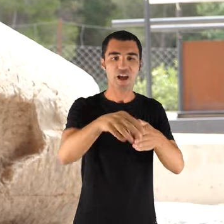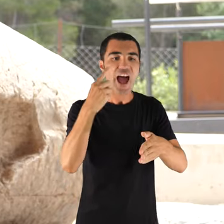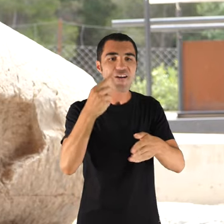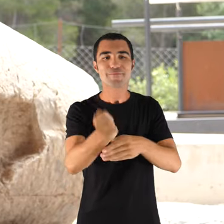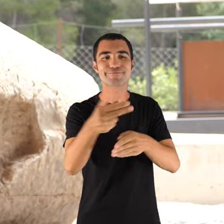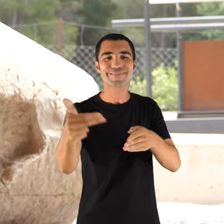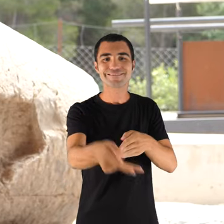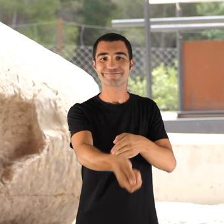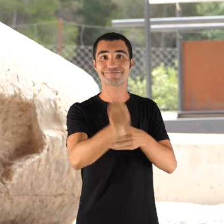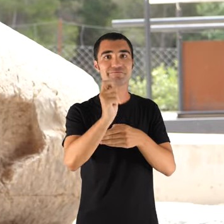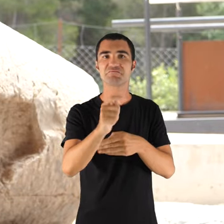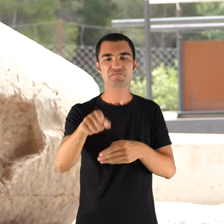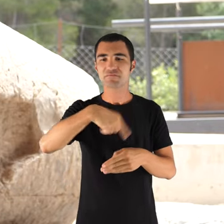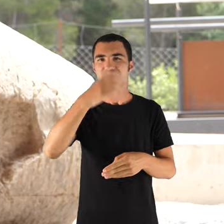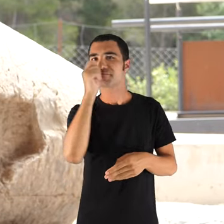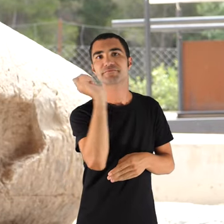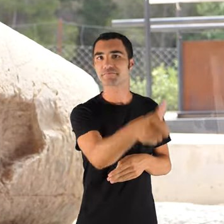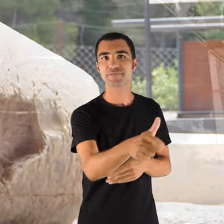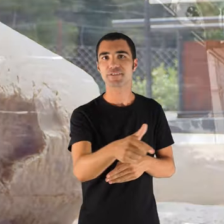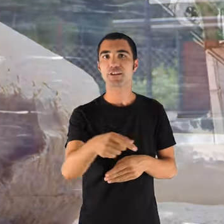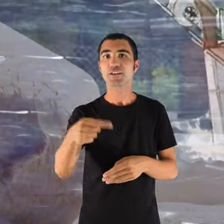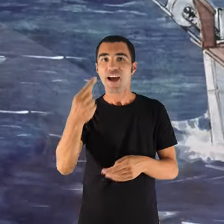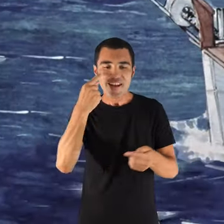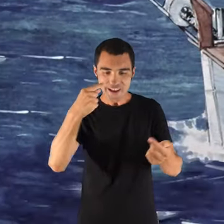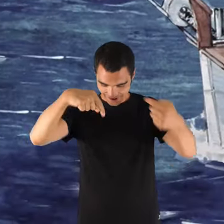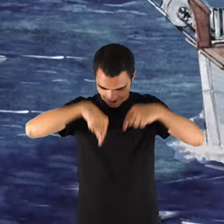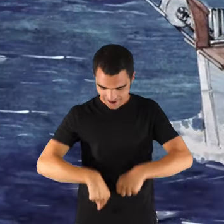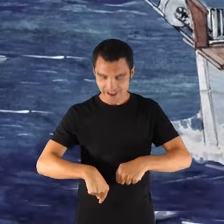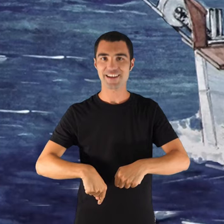acaben de veure'n altres mirant després el peix. que ja que